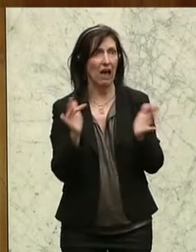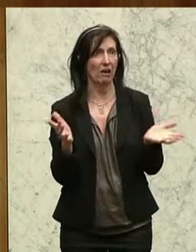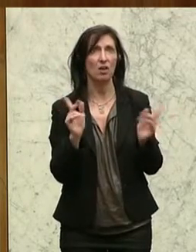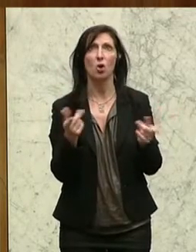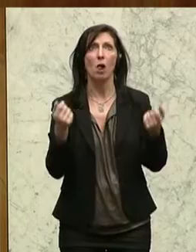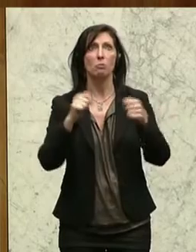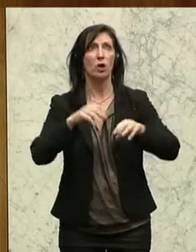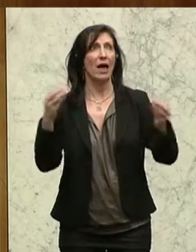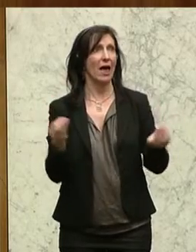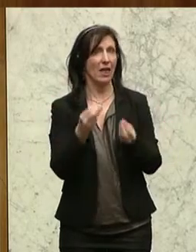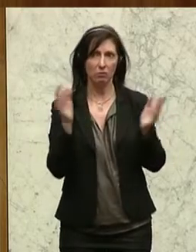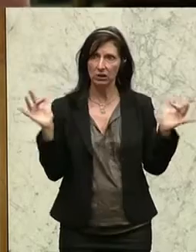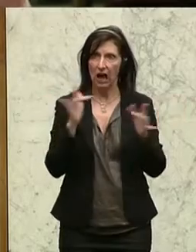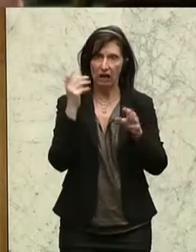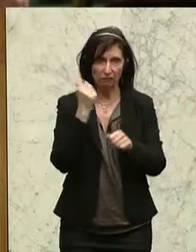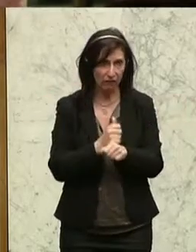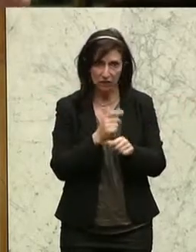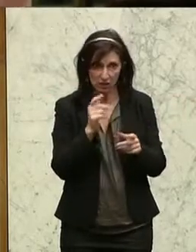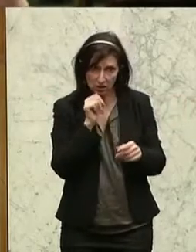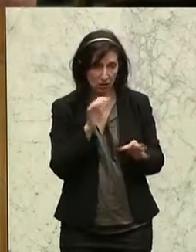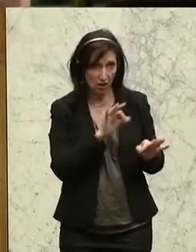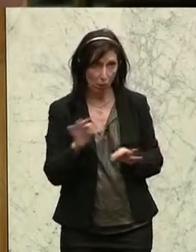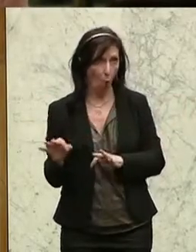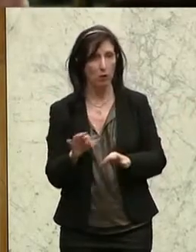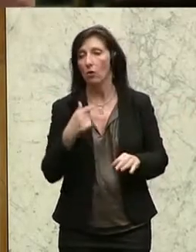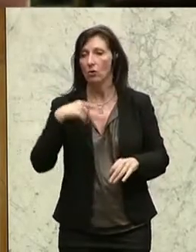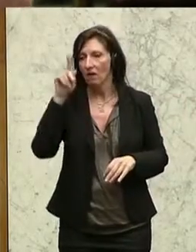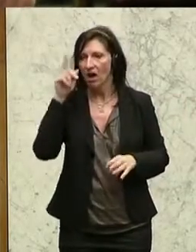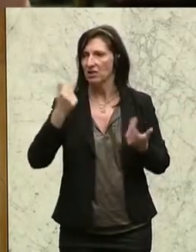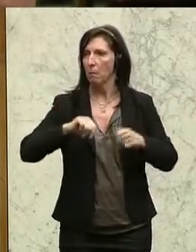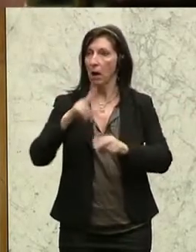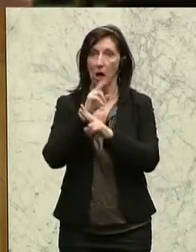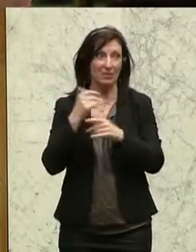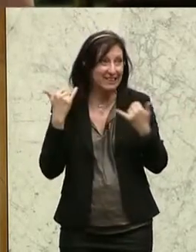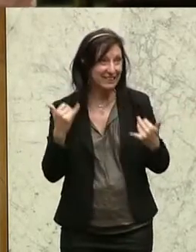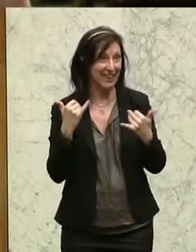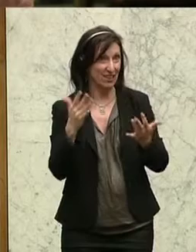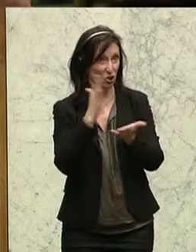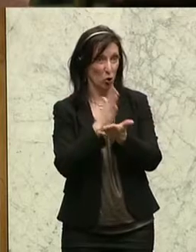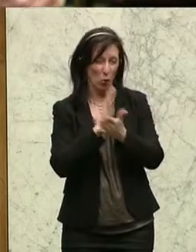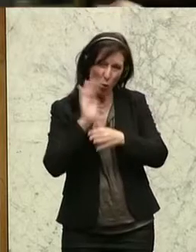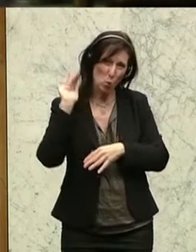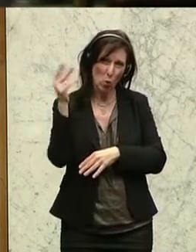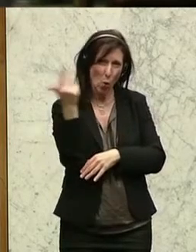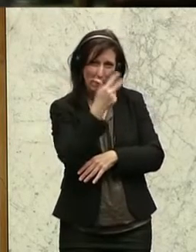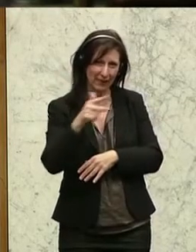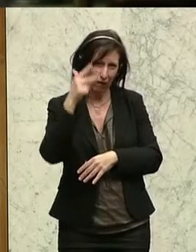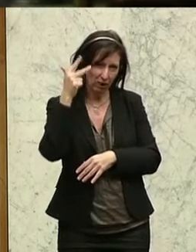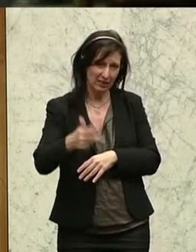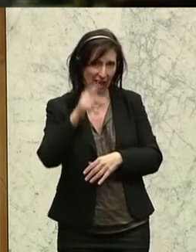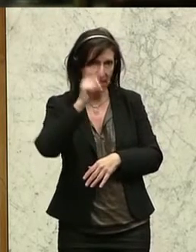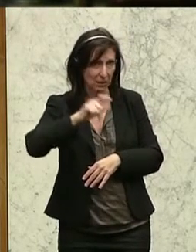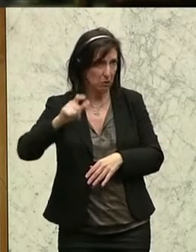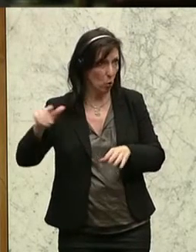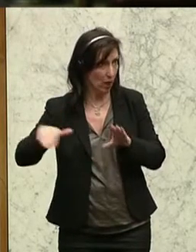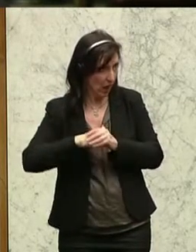werden soll. Das ist doch nicht in Ordnung. Und wenn wir wissen, dass bei der Bank Austria jetzt schon über 330 Angestellte